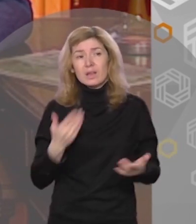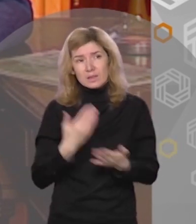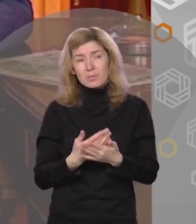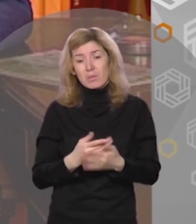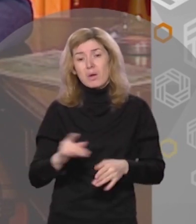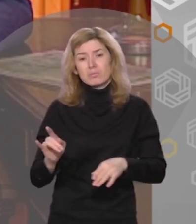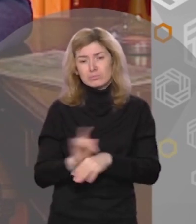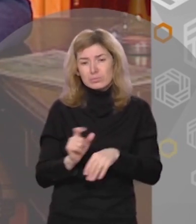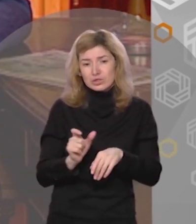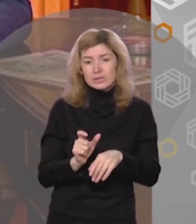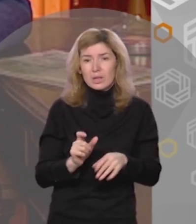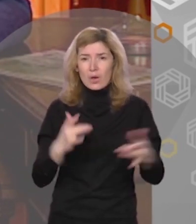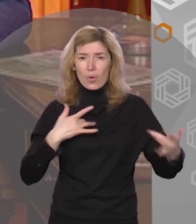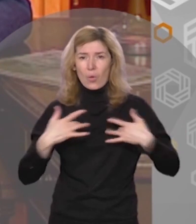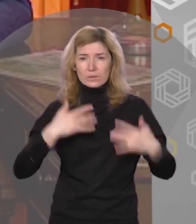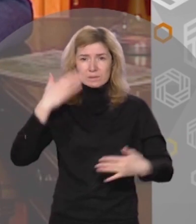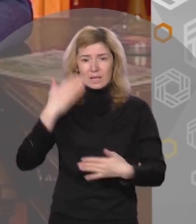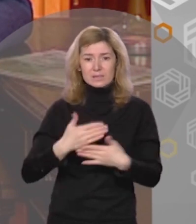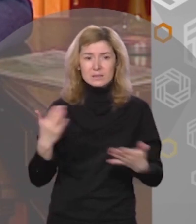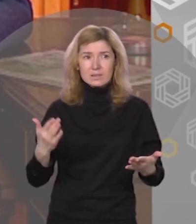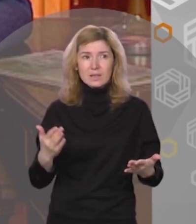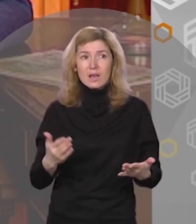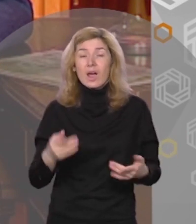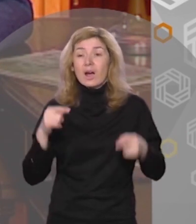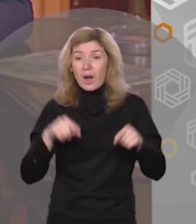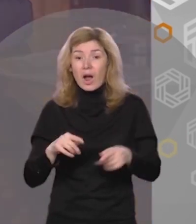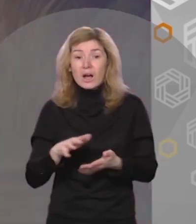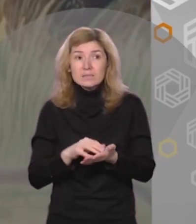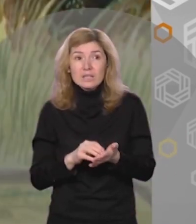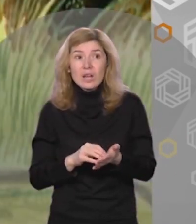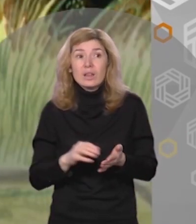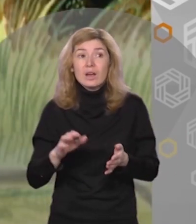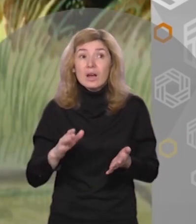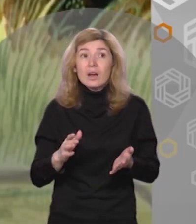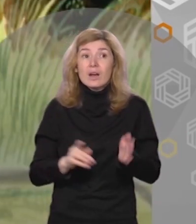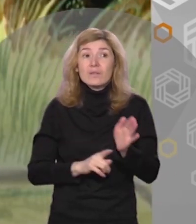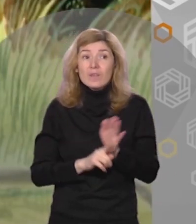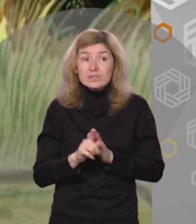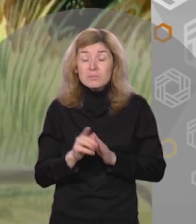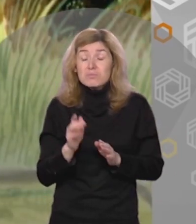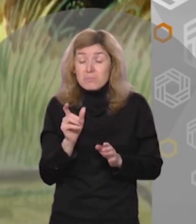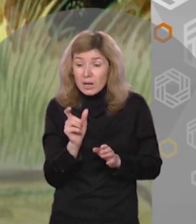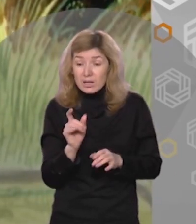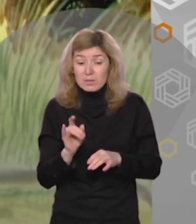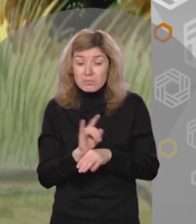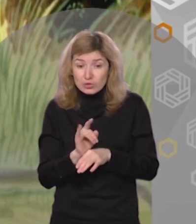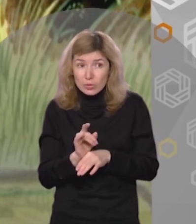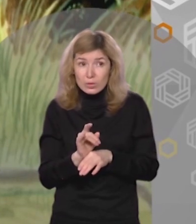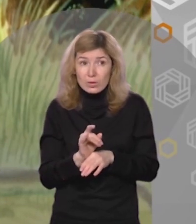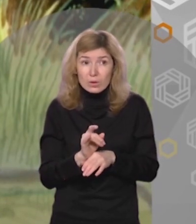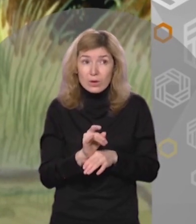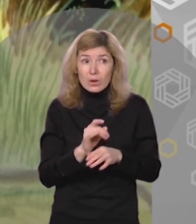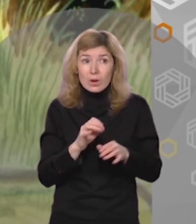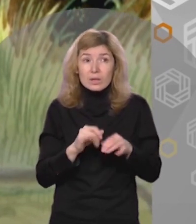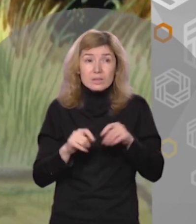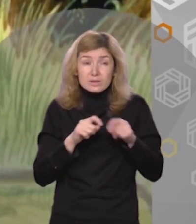Мышонки-музыканты Только он был потом. А сначала маленький полевой мышонок вылез из